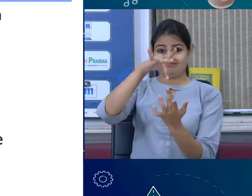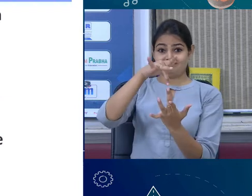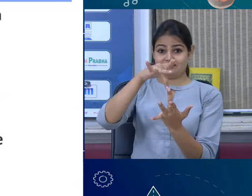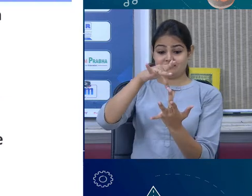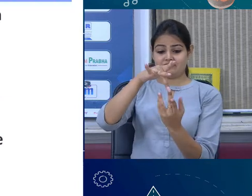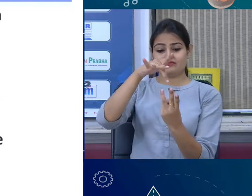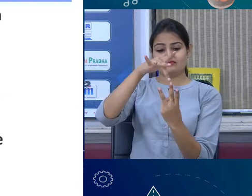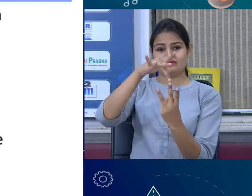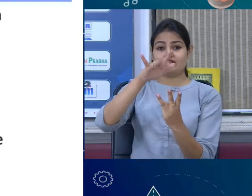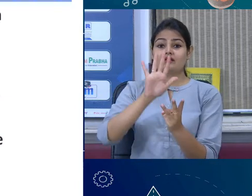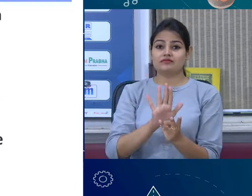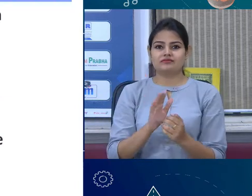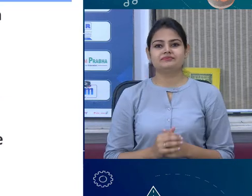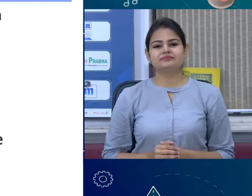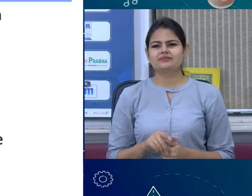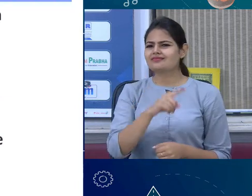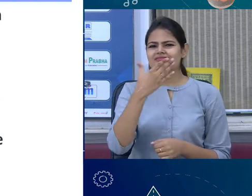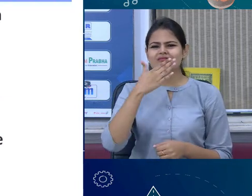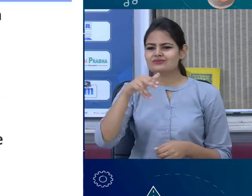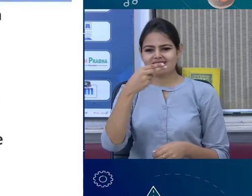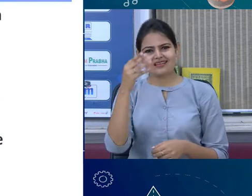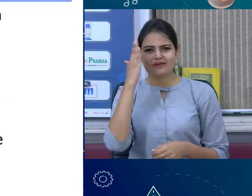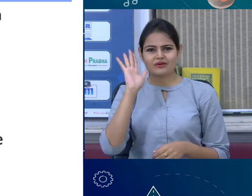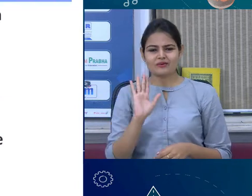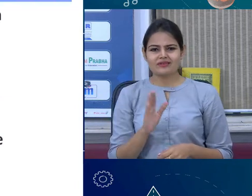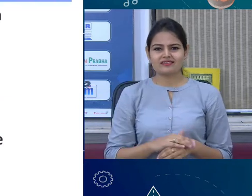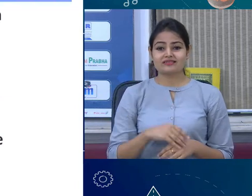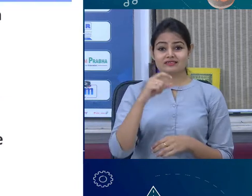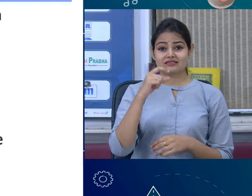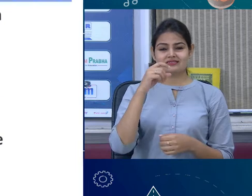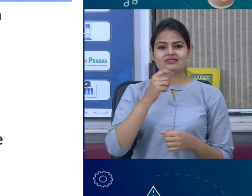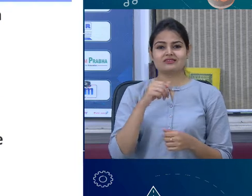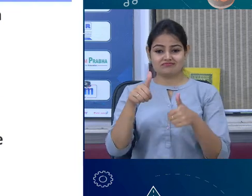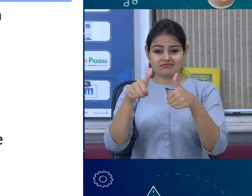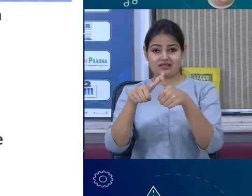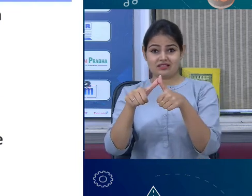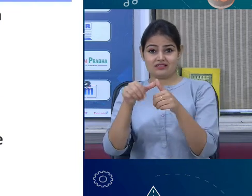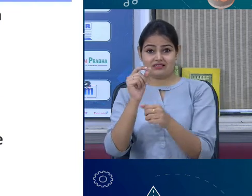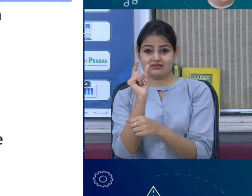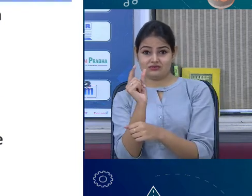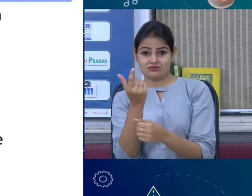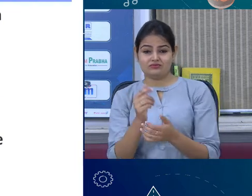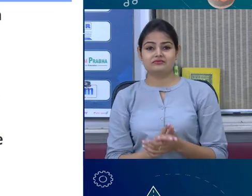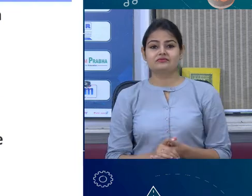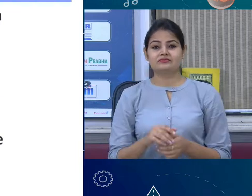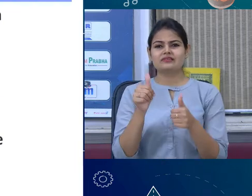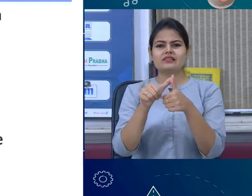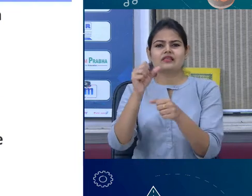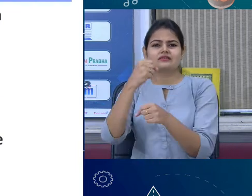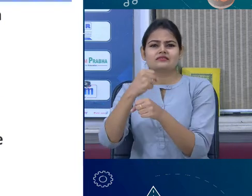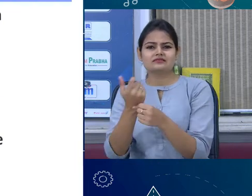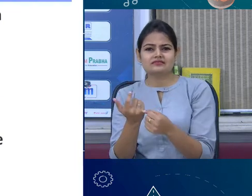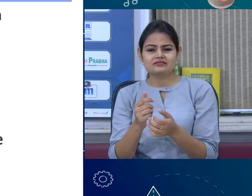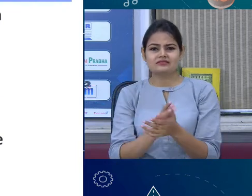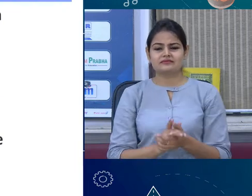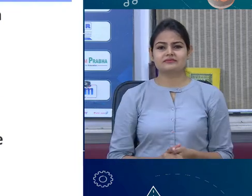अब हम भुपो segregate करे कि जो gold copper silver sodium magnesium ये सारे metals होते हैं whereas nitrogen oxygen